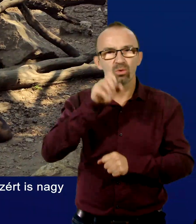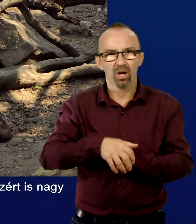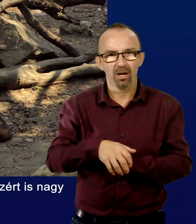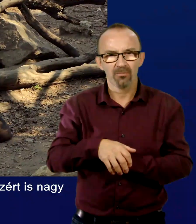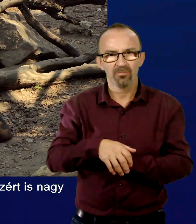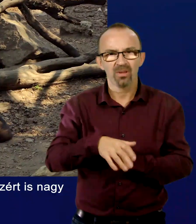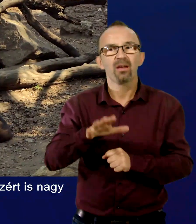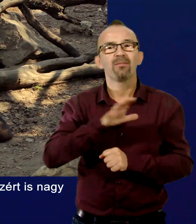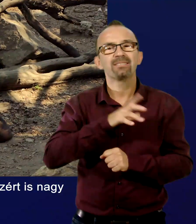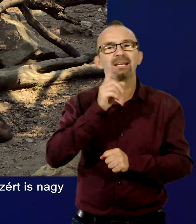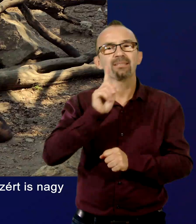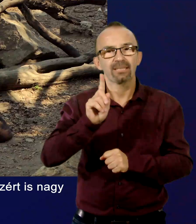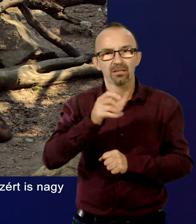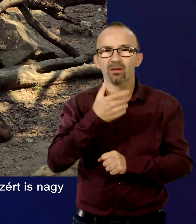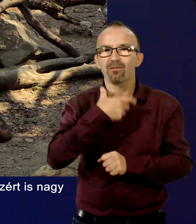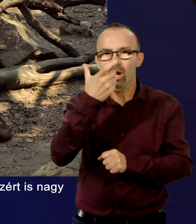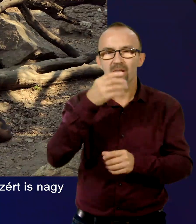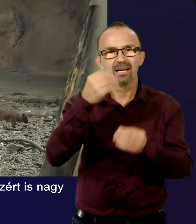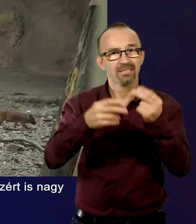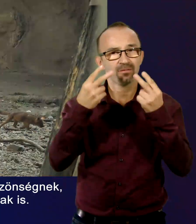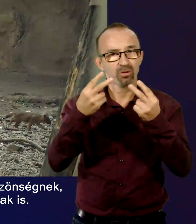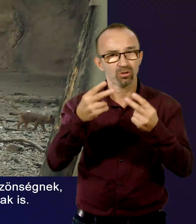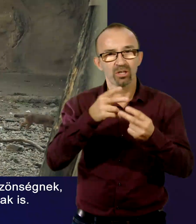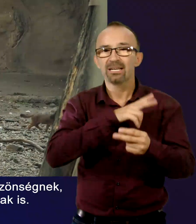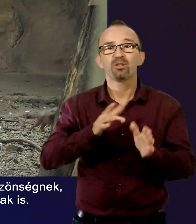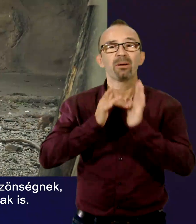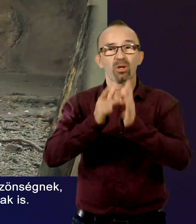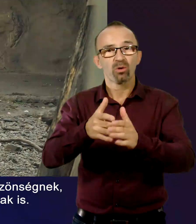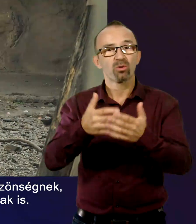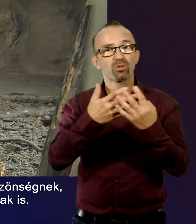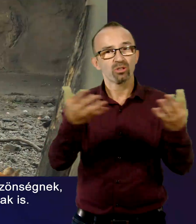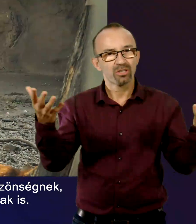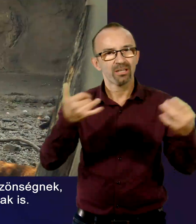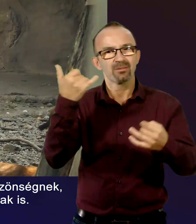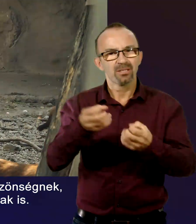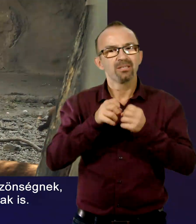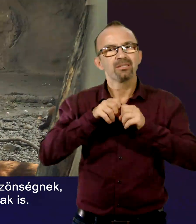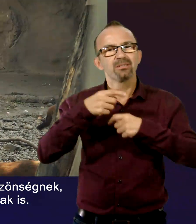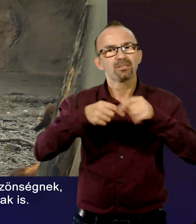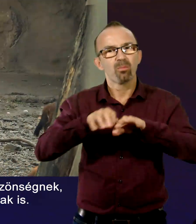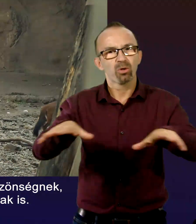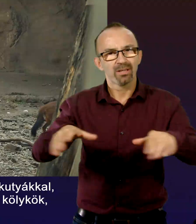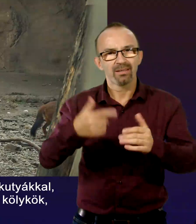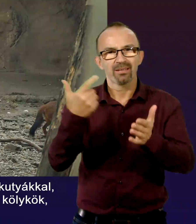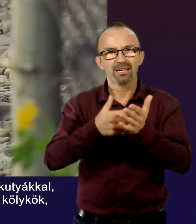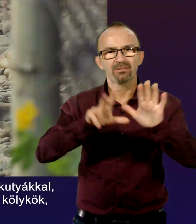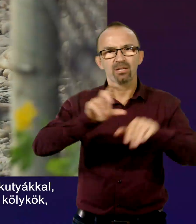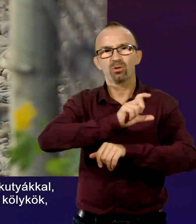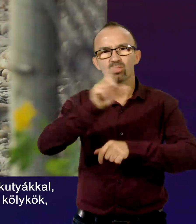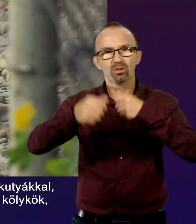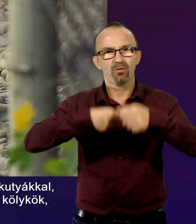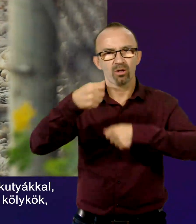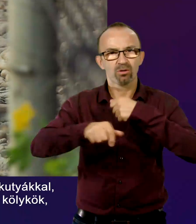Ez egy ritkuló veszélyeztetett faj, és ezért is nagy jönöm számunkra, hogy hát nem csak bemutathatjuk a közönségnek, hanem rendszeresen szaporodnak is. 2008